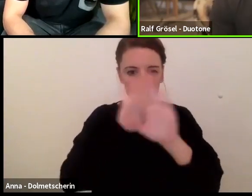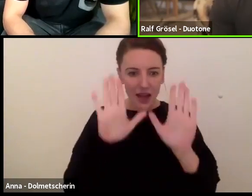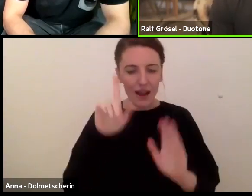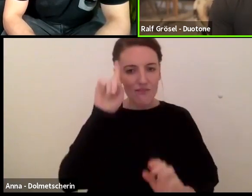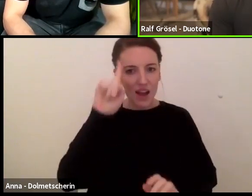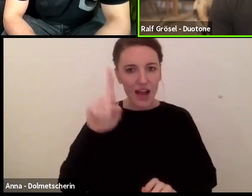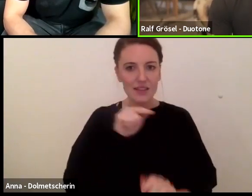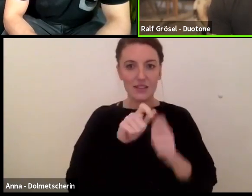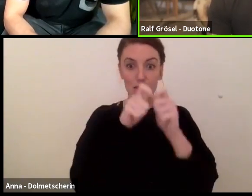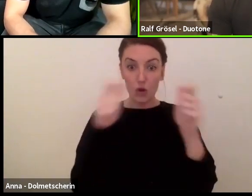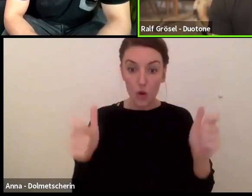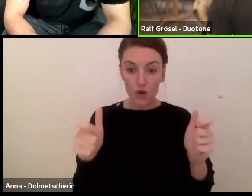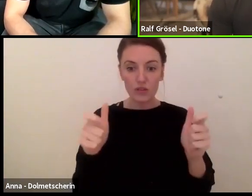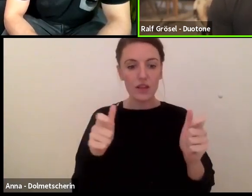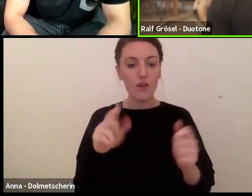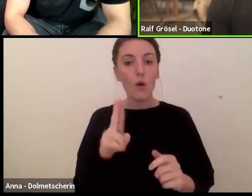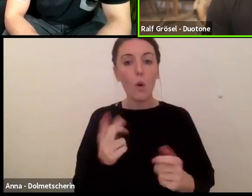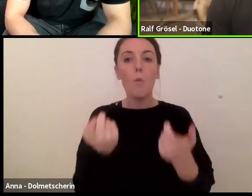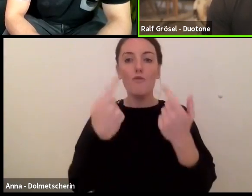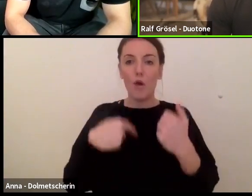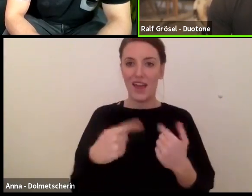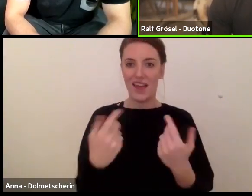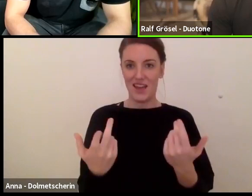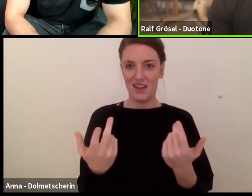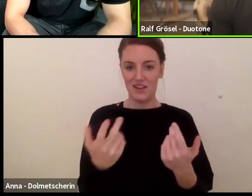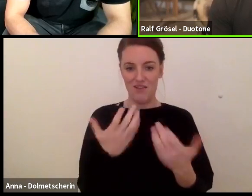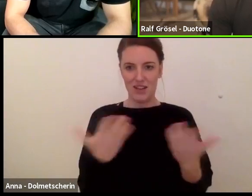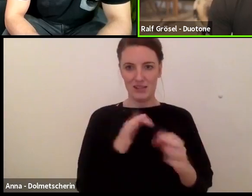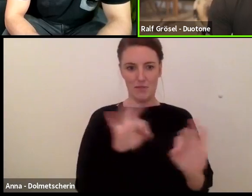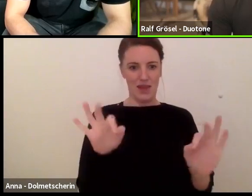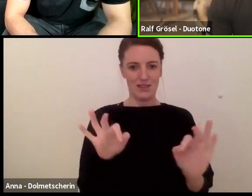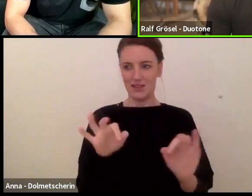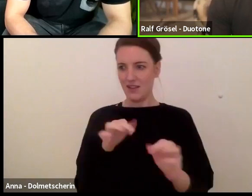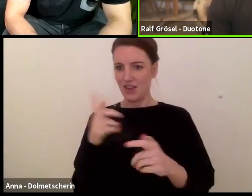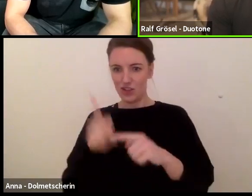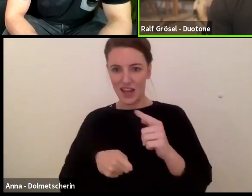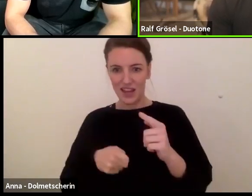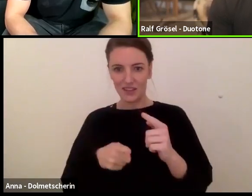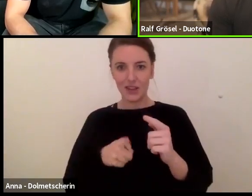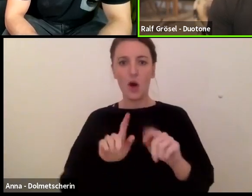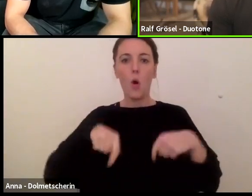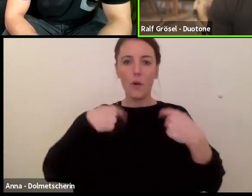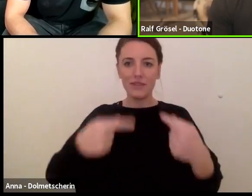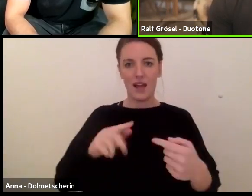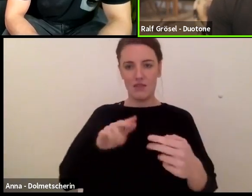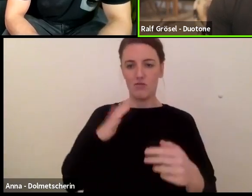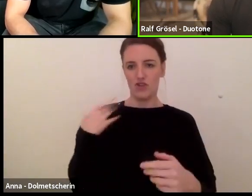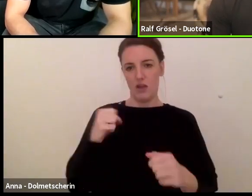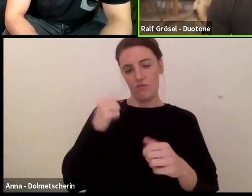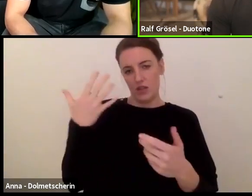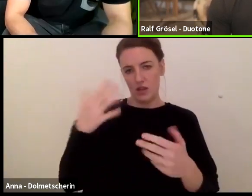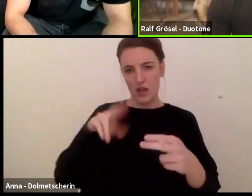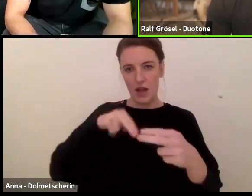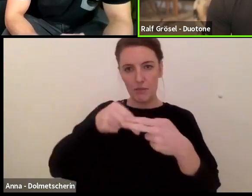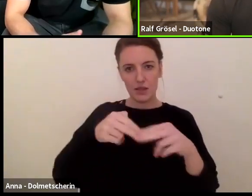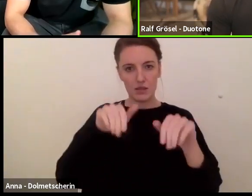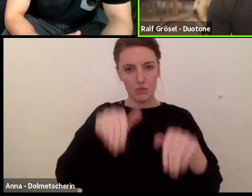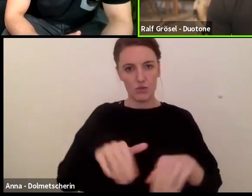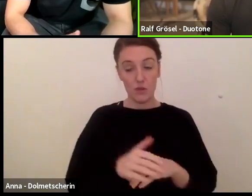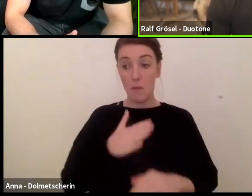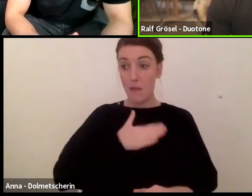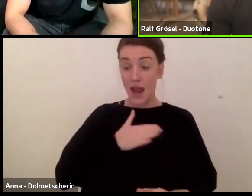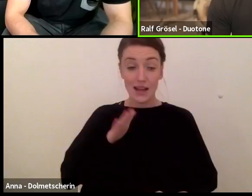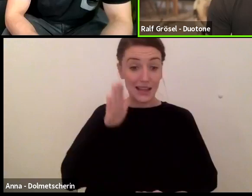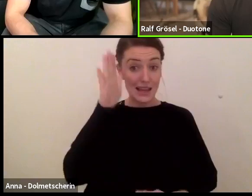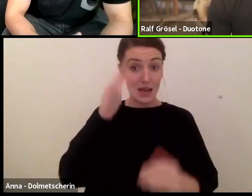abzustellen oder das Ganze mehr in Line zu bringen. Also ich würde sagen, auf jeden Fall, ich habe bis jetzt noch nie in meiner Karriere es gehabt,